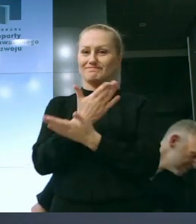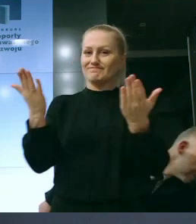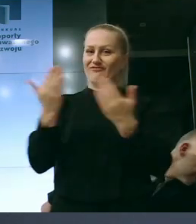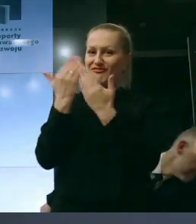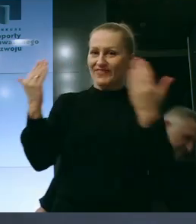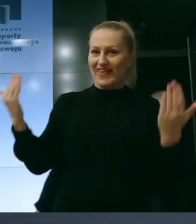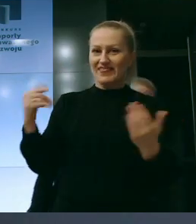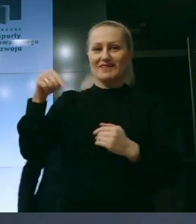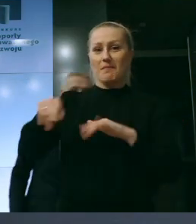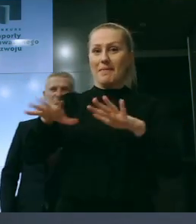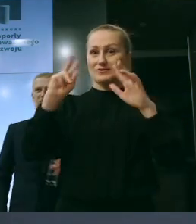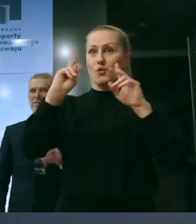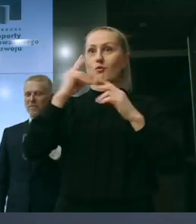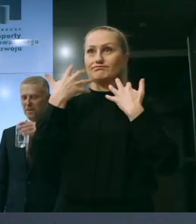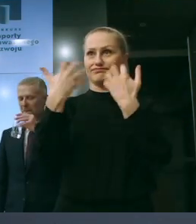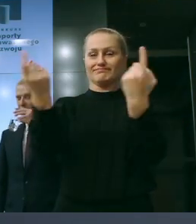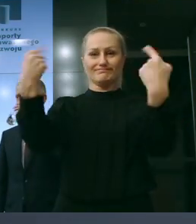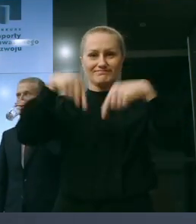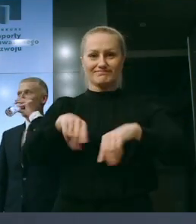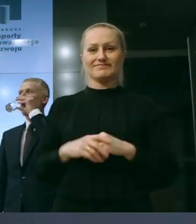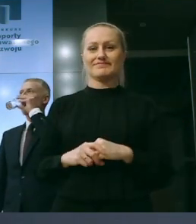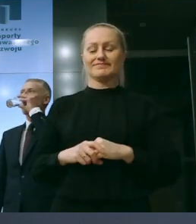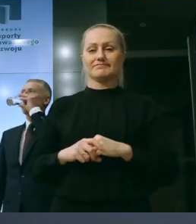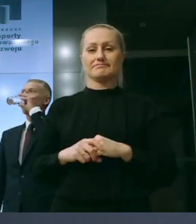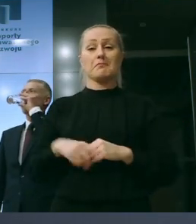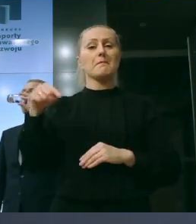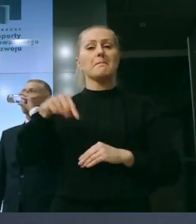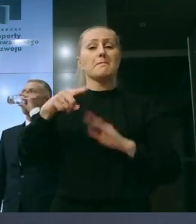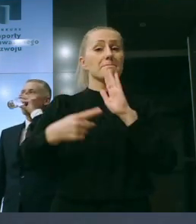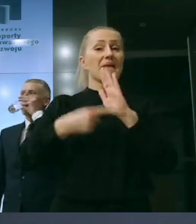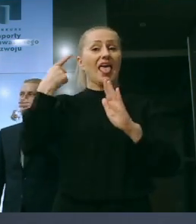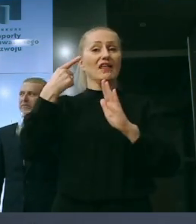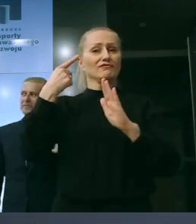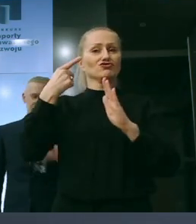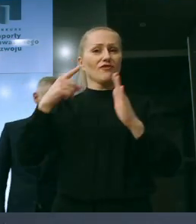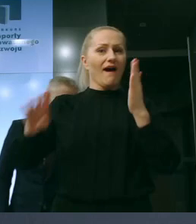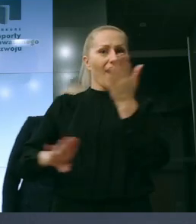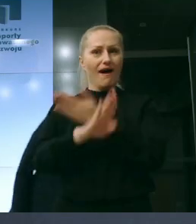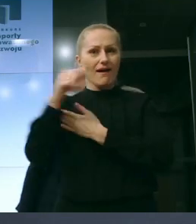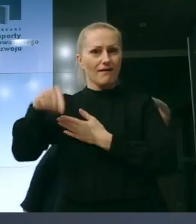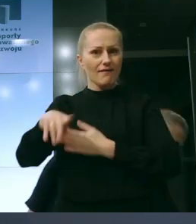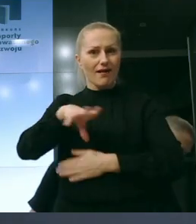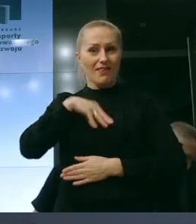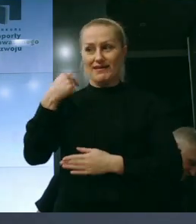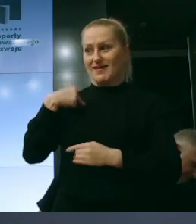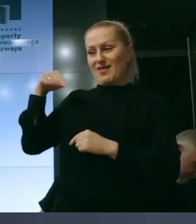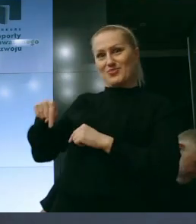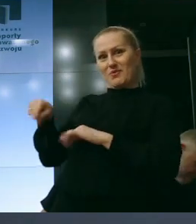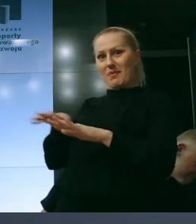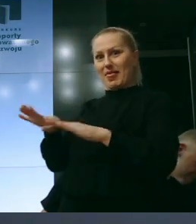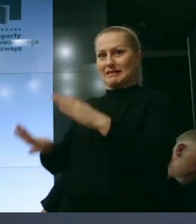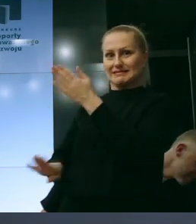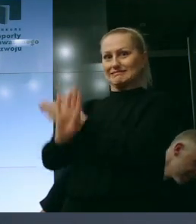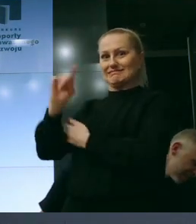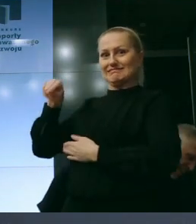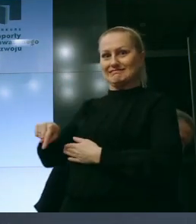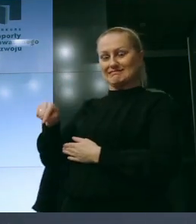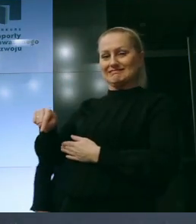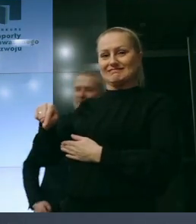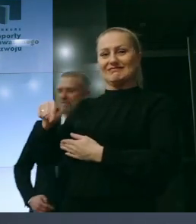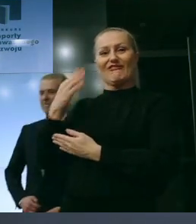zgromadzonych. Jest to pierwsza gala, kiedy mam przyjemność być po tej stronie sceny i